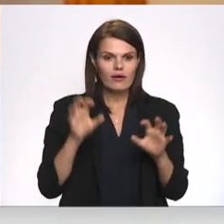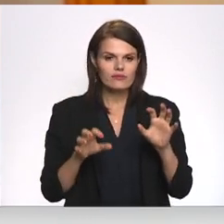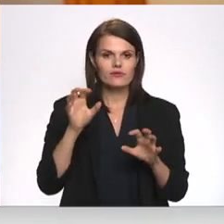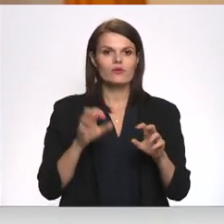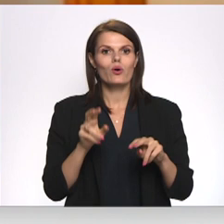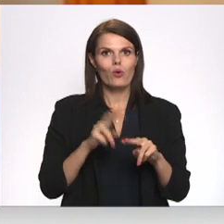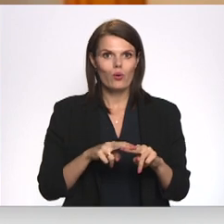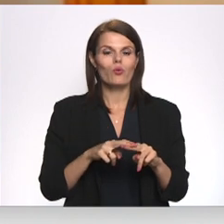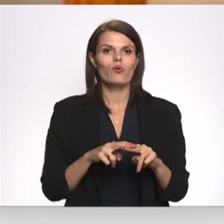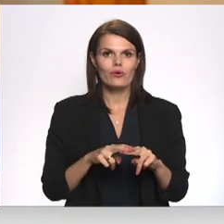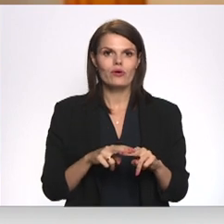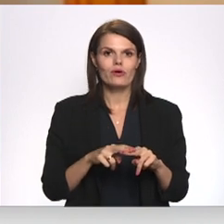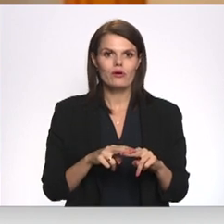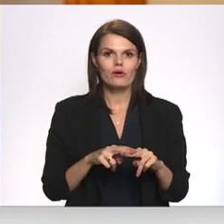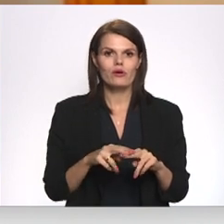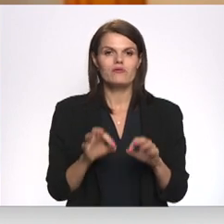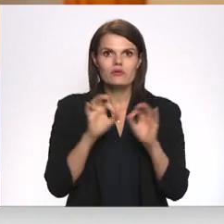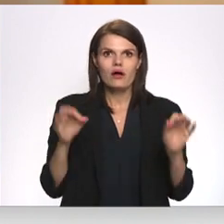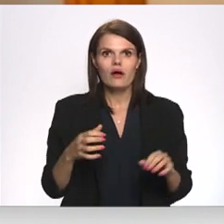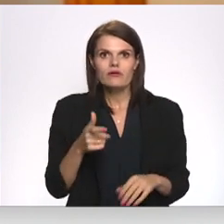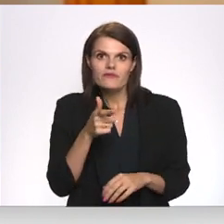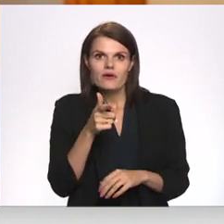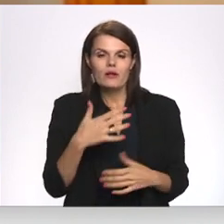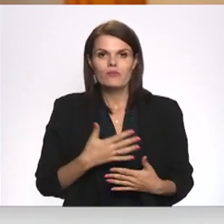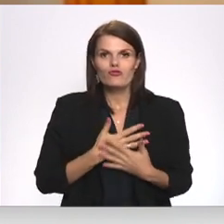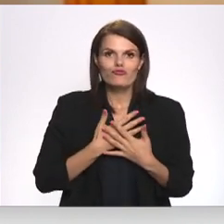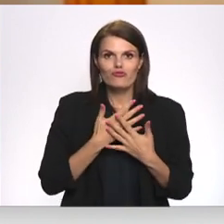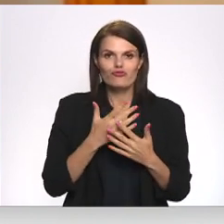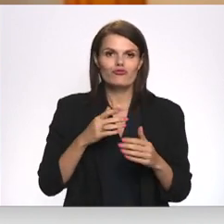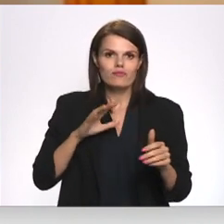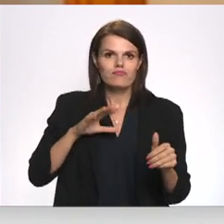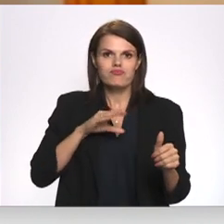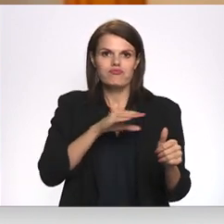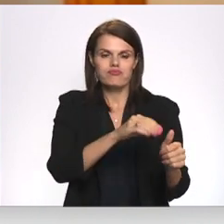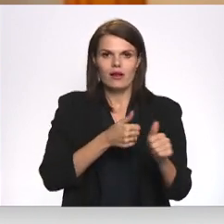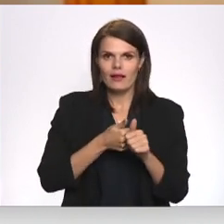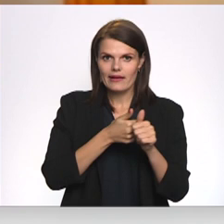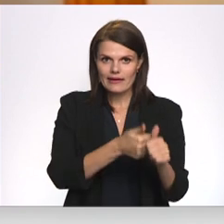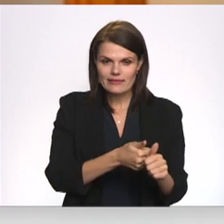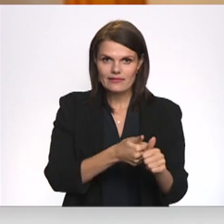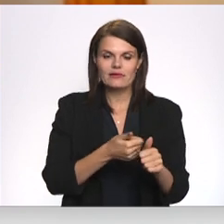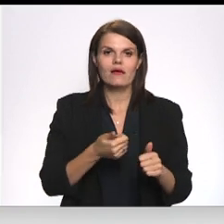Tad attiecīgi sācis filmēt un braucis šim dzīvniekam pakaļ.